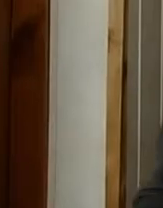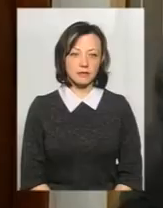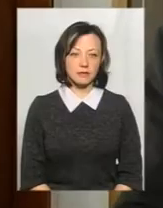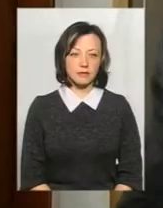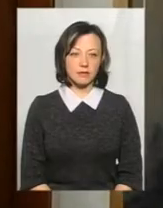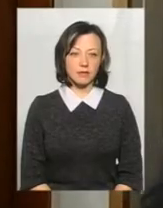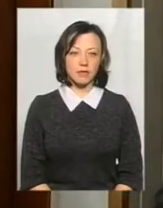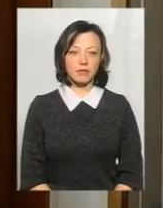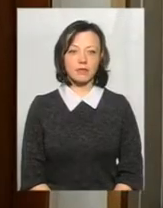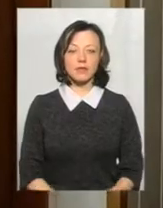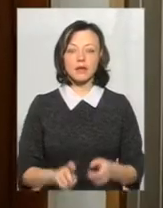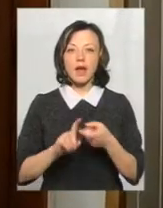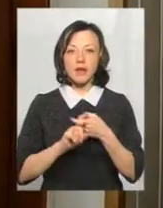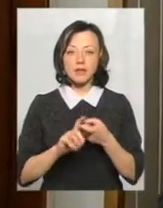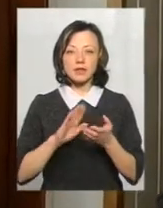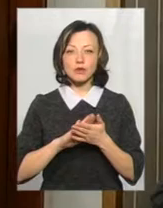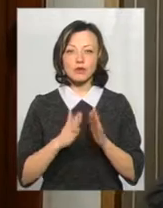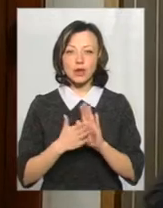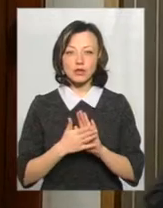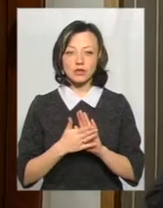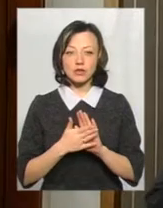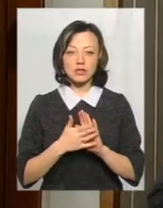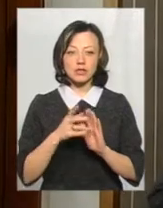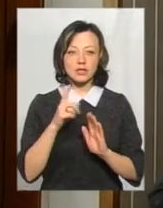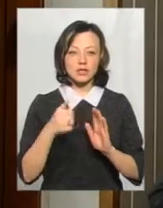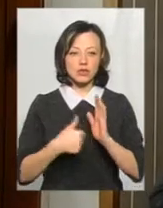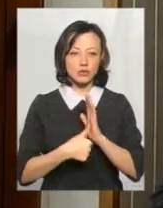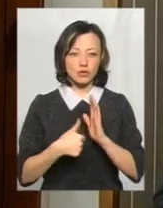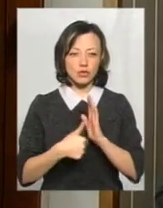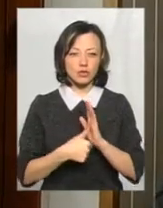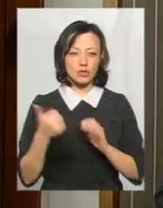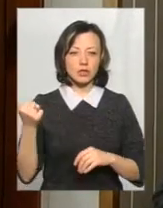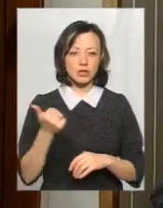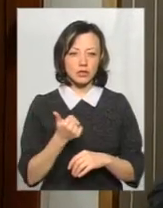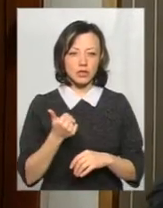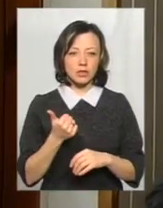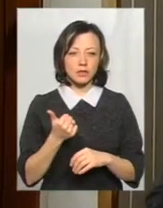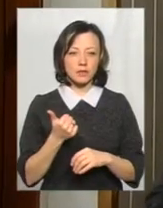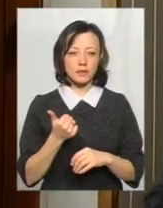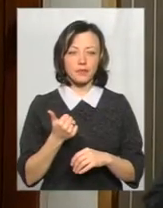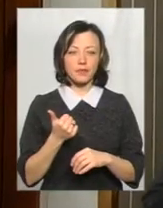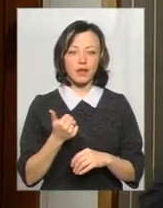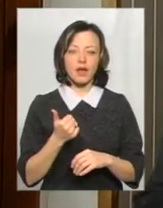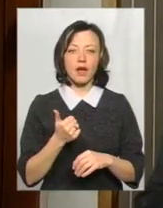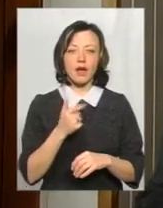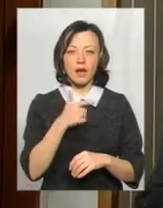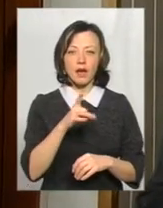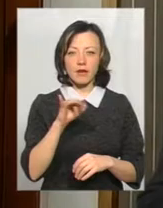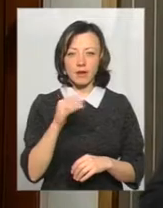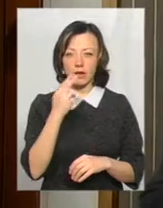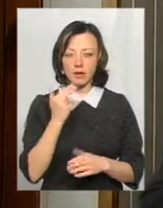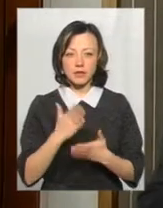Епідситуація за шостий тиждень по захворюваності на гострій респіраторній вірусній інфекції і грип складає